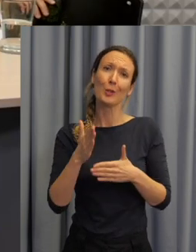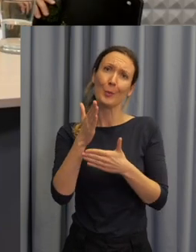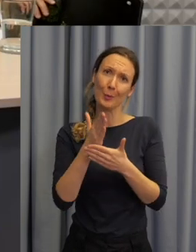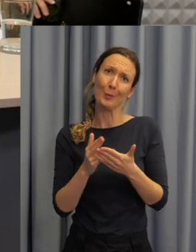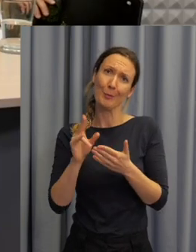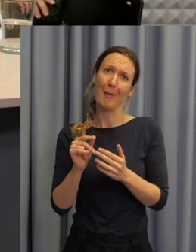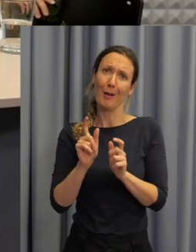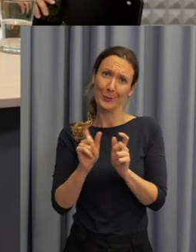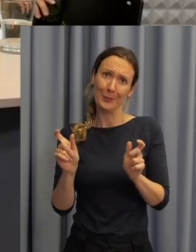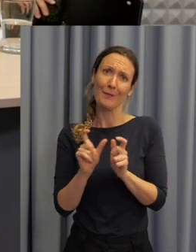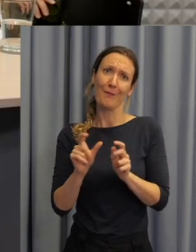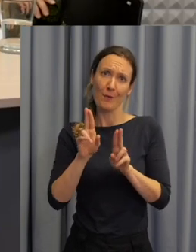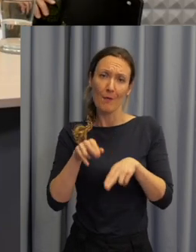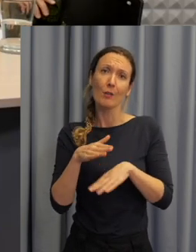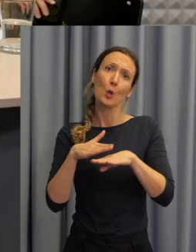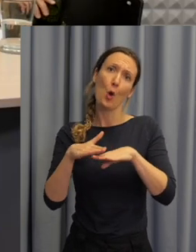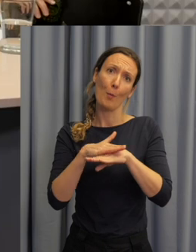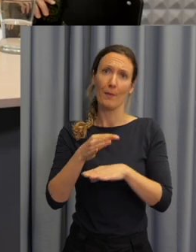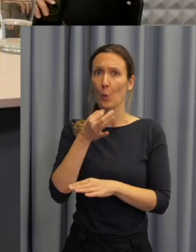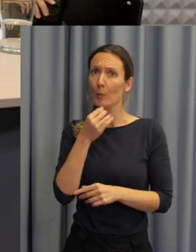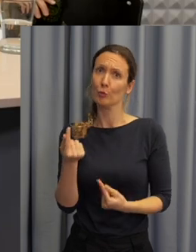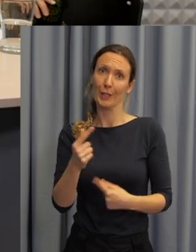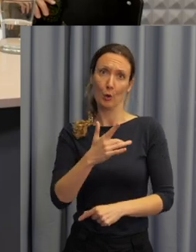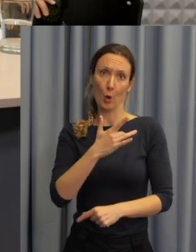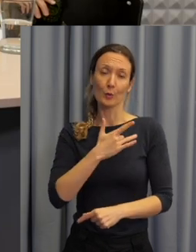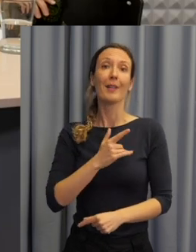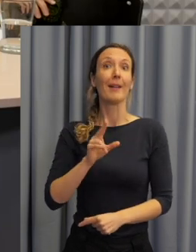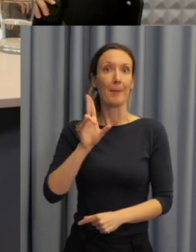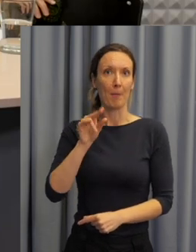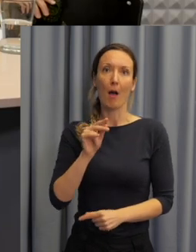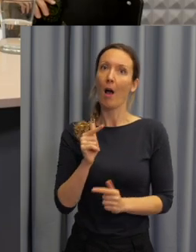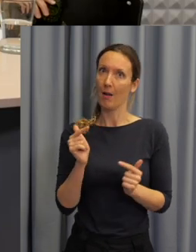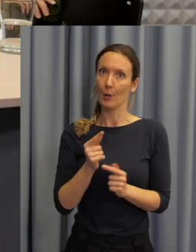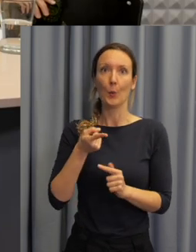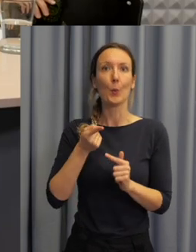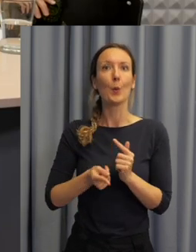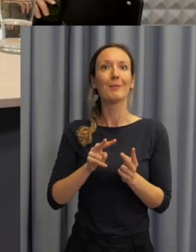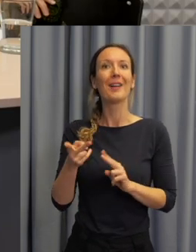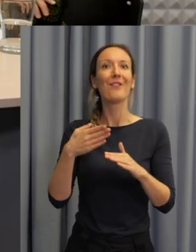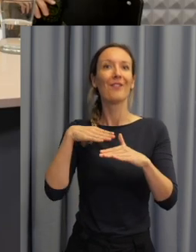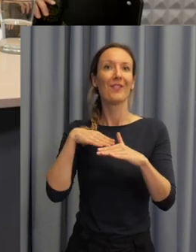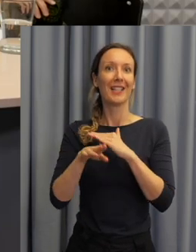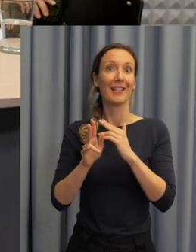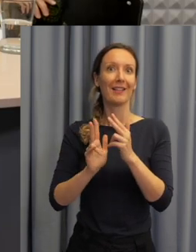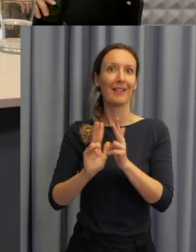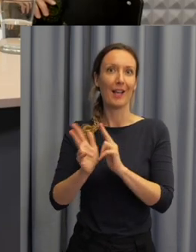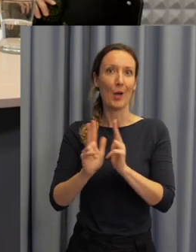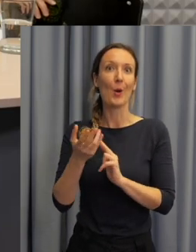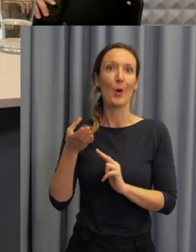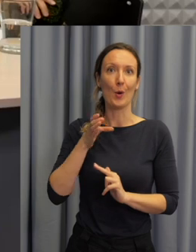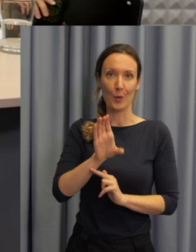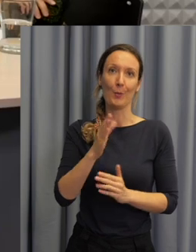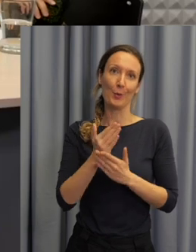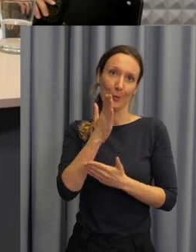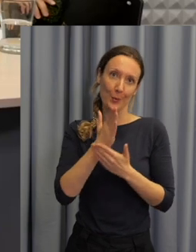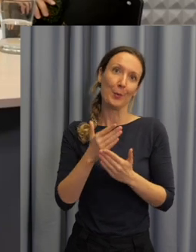ze závažních důvodů nemohli zúčastnit, ale zaslali nám svou informaci, která tady musí zaznít a má zaznít.